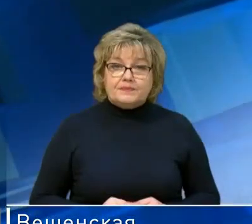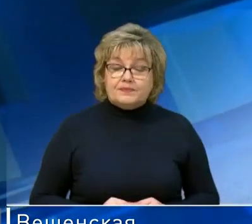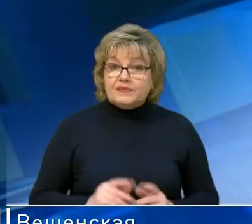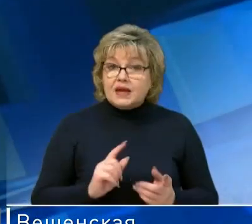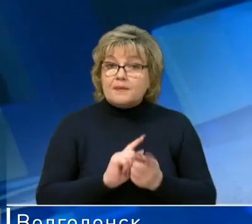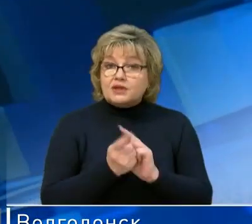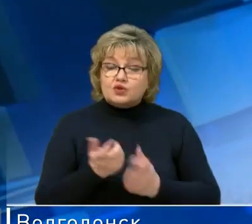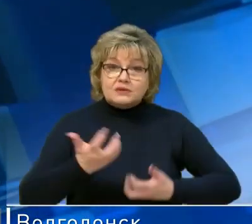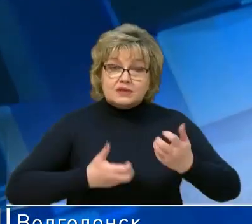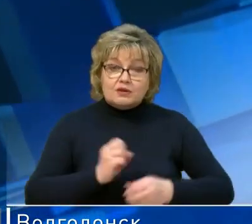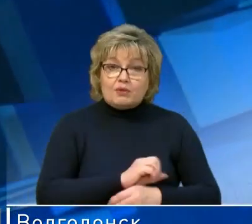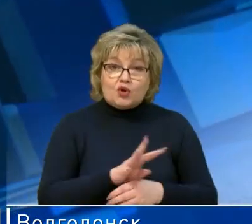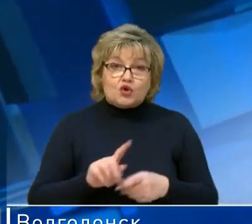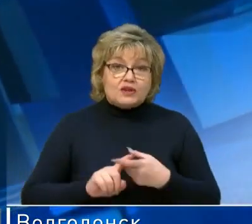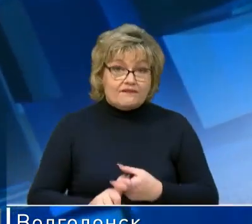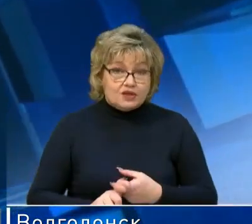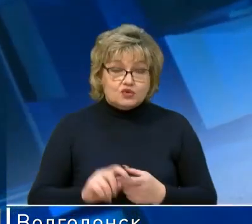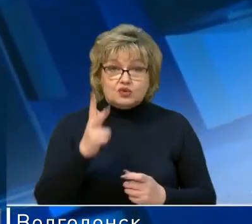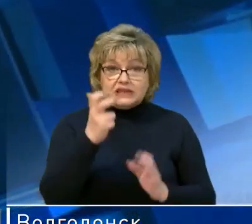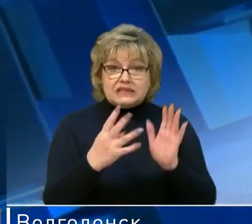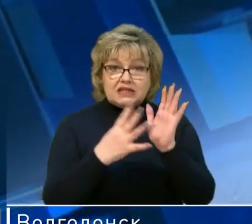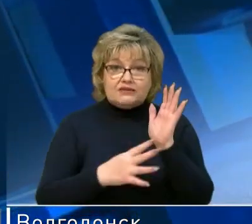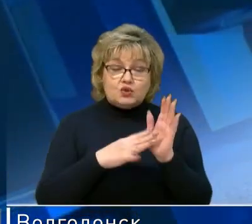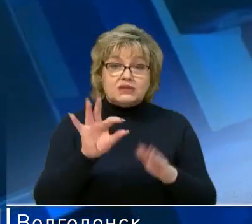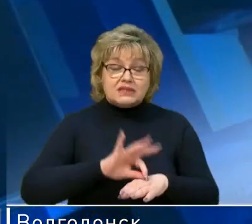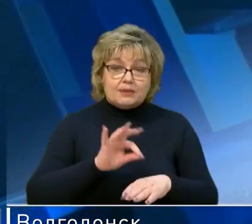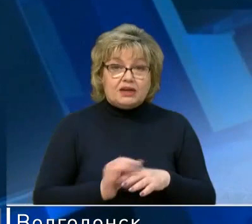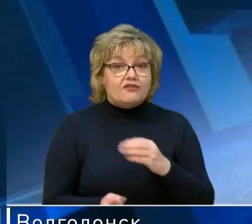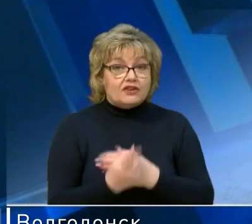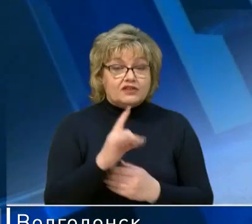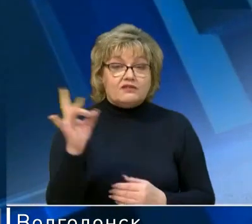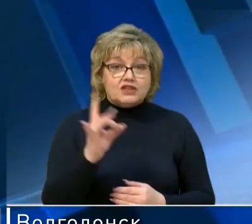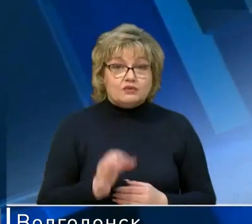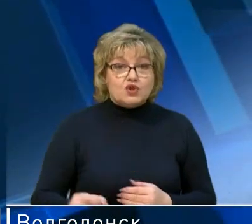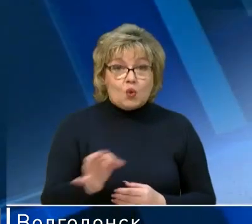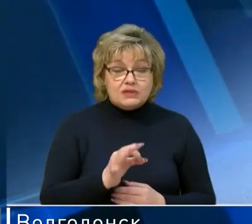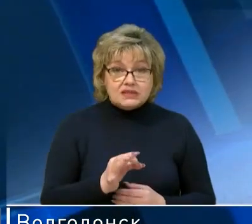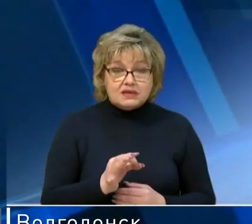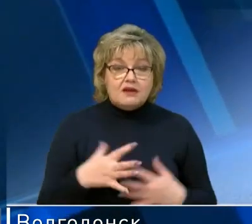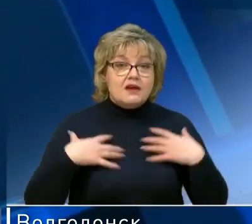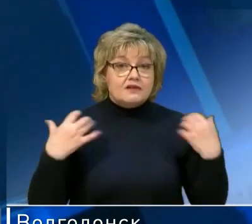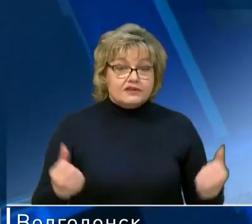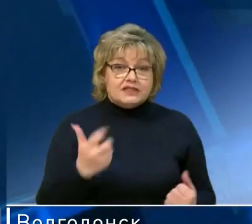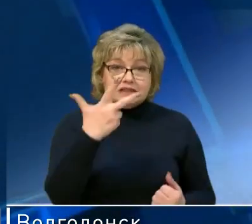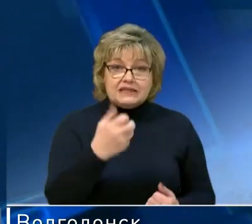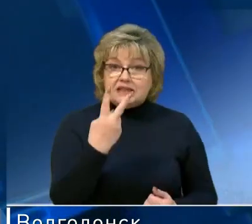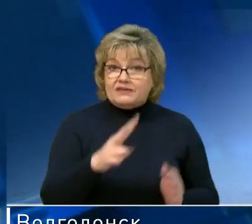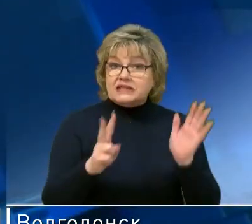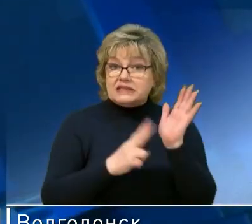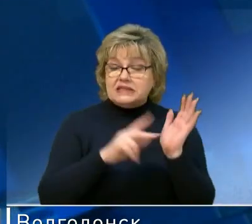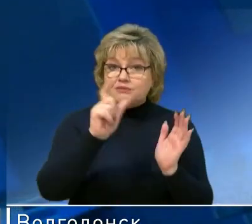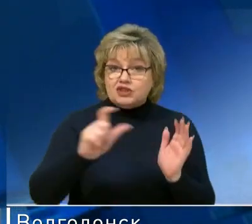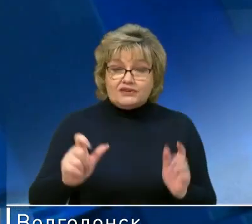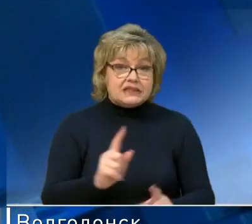Переходим к статистике по коронавирусу. 390 заболевших выявлено в Ростовской области. Выздоровело 327